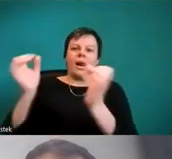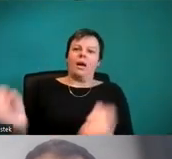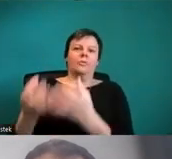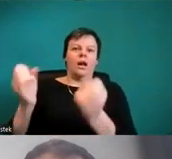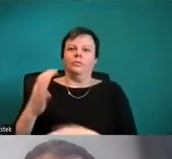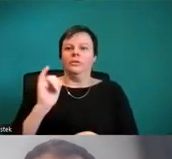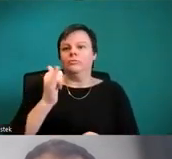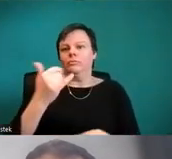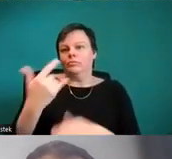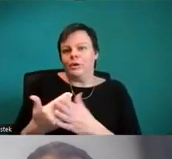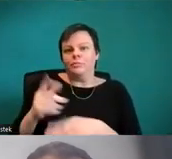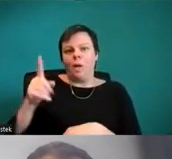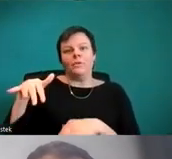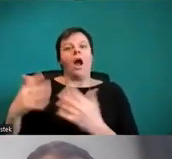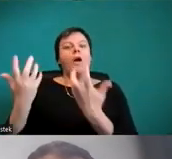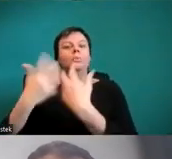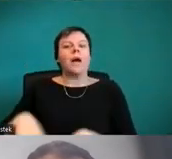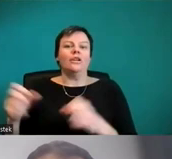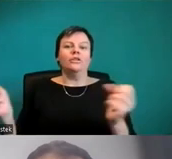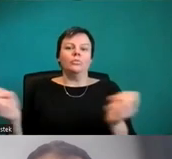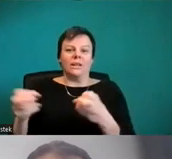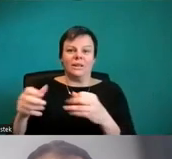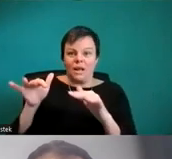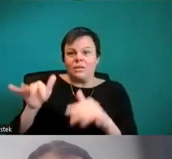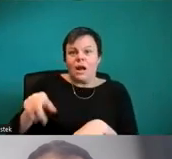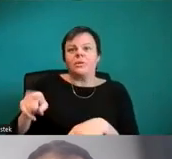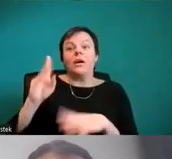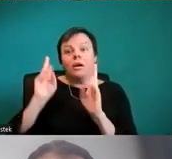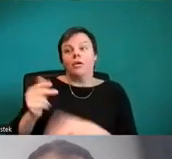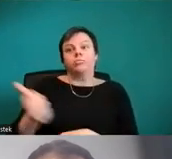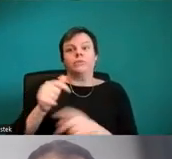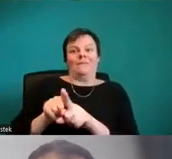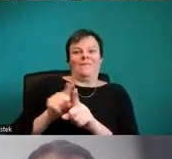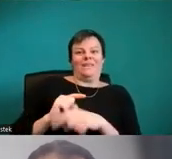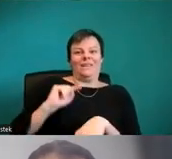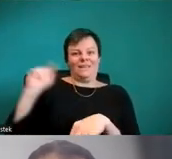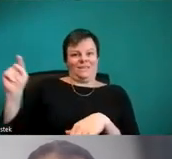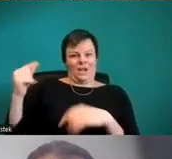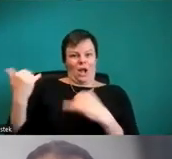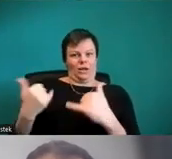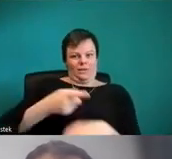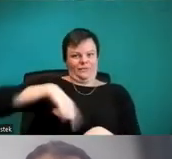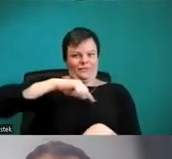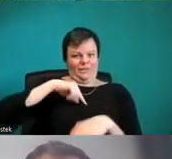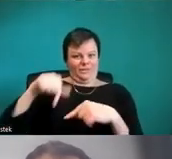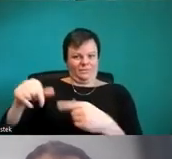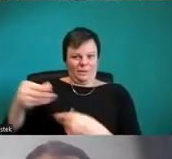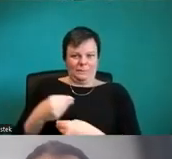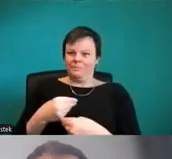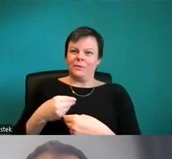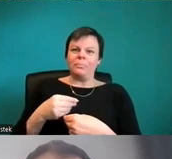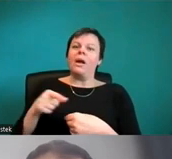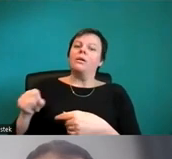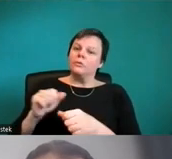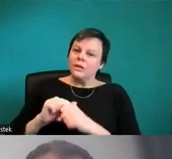Die sind nicht so gut wie die von Hans, die wir heute bekommen, aber es ist zumindest besser als nichts. Jetzt zur Frage